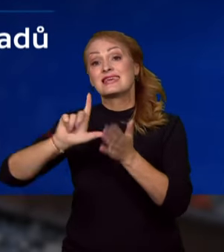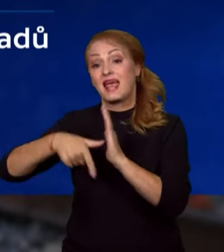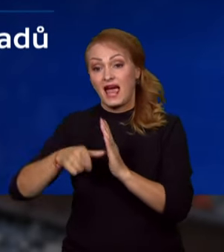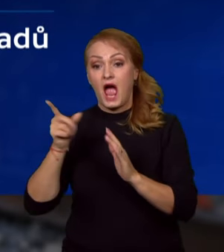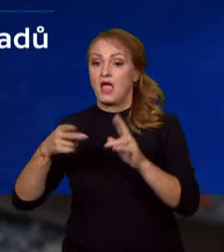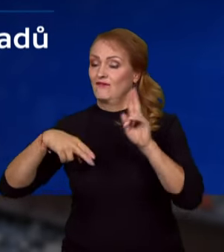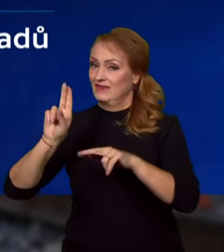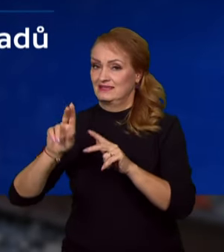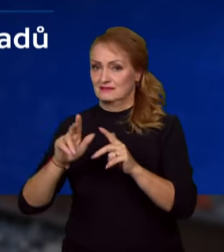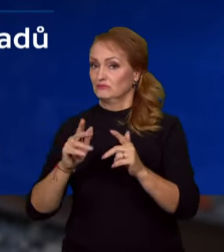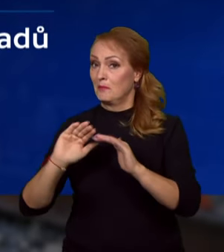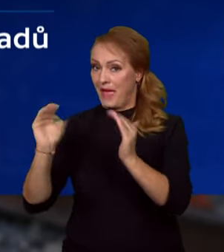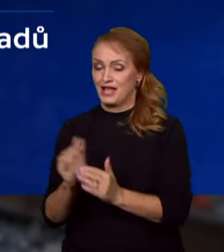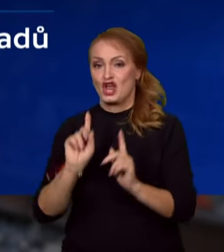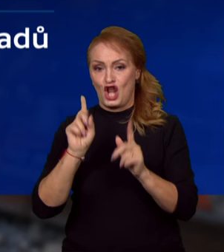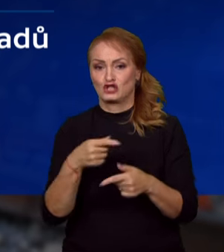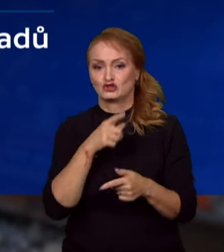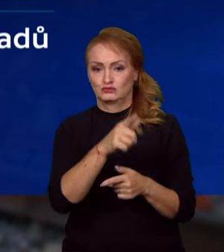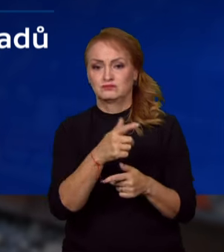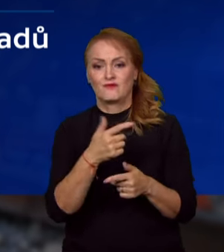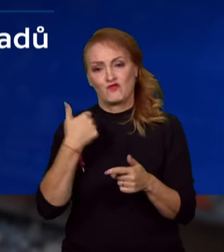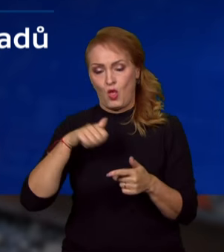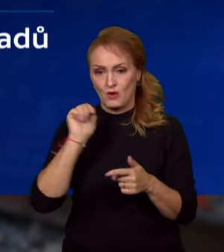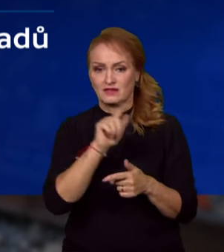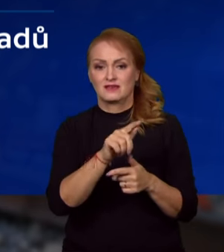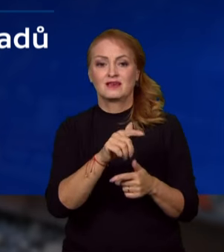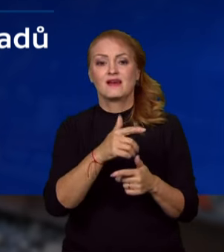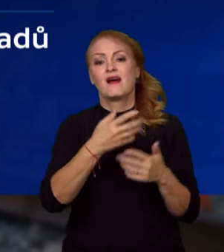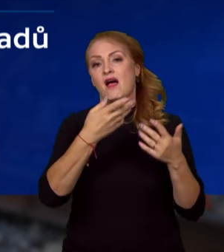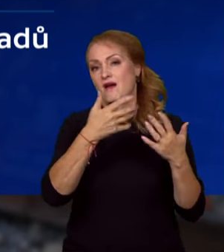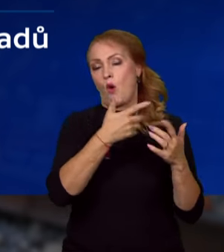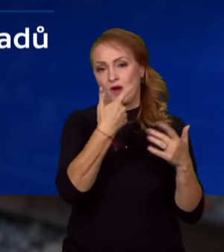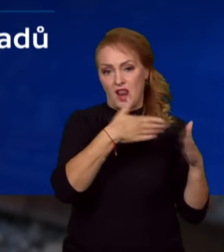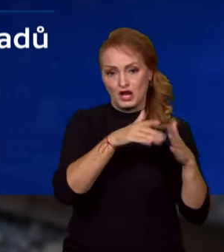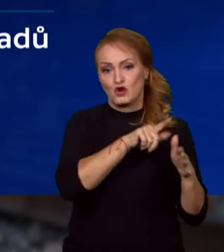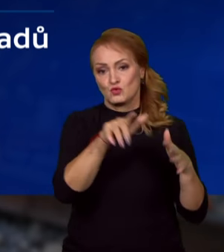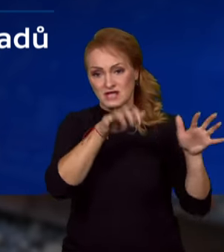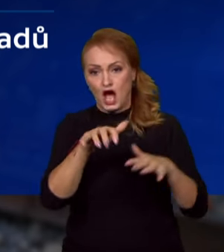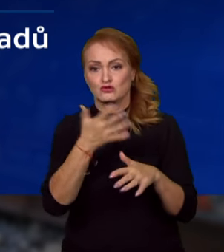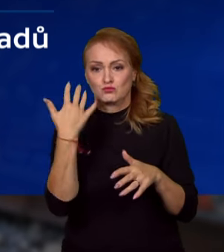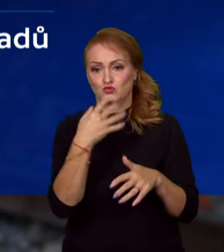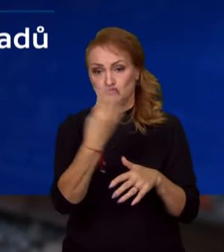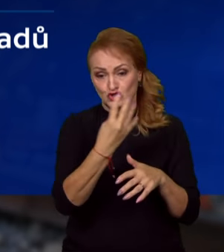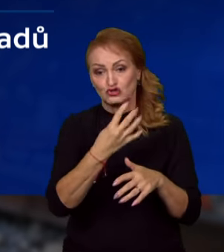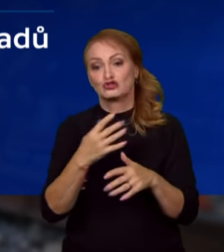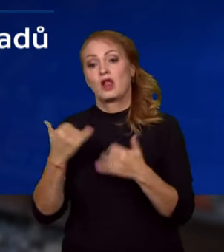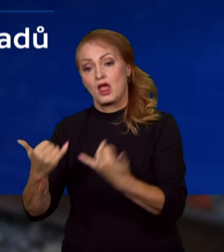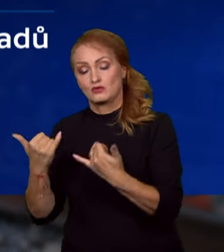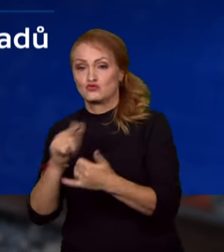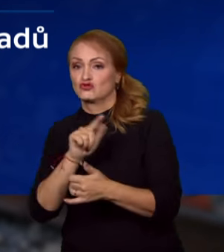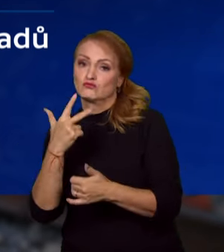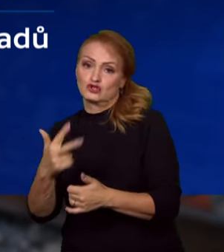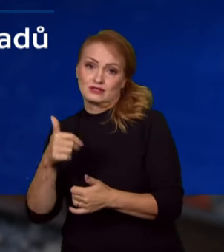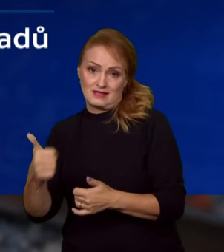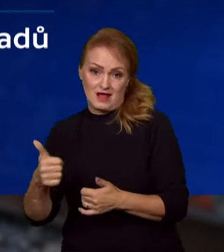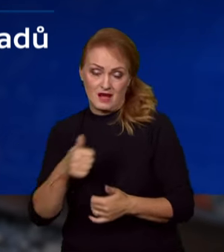kraji. Meziročně asi o čtvrtinu. Za prvních devět měsíců roku se jich stalo 1,30. Na riskantní chování některých